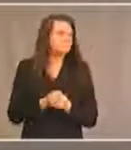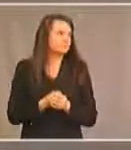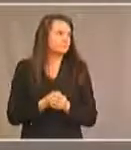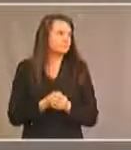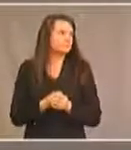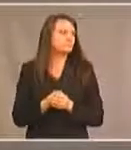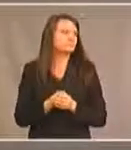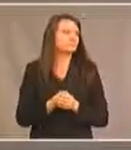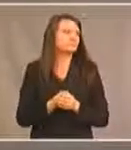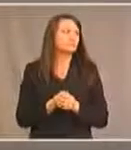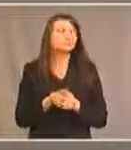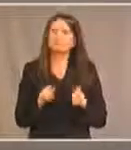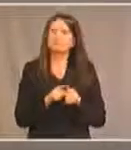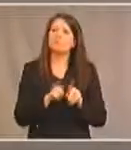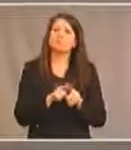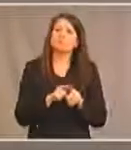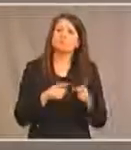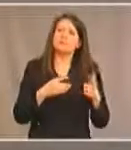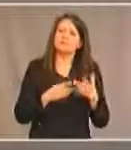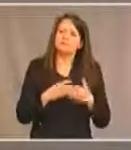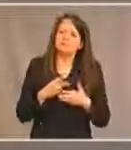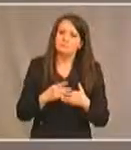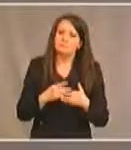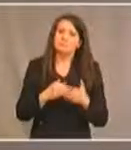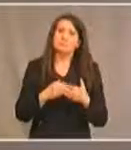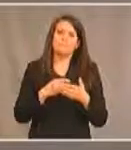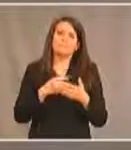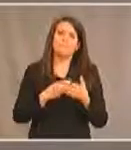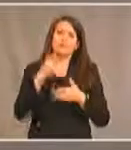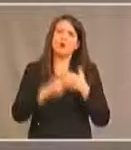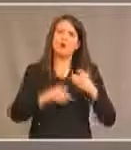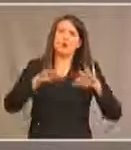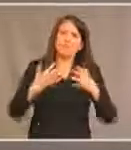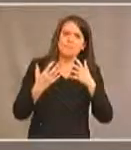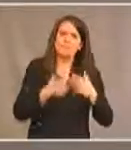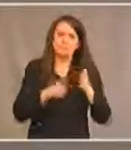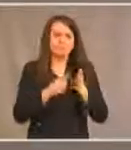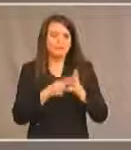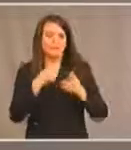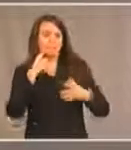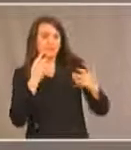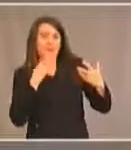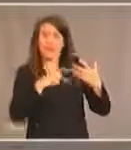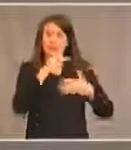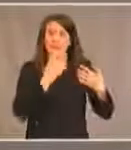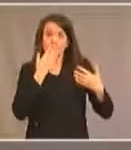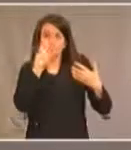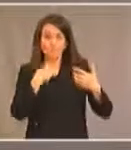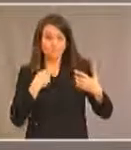au fonctionnement des programmes. On peut partir dans une direction ou dans une autre avec un programme. Donc je pense qu